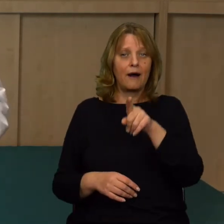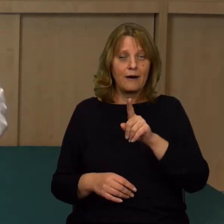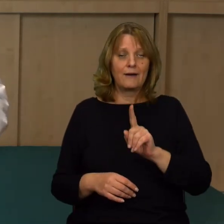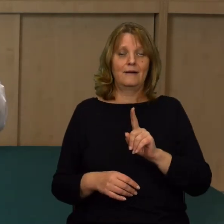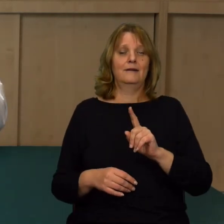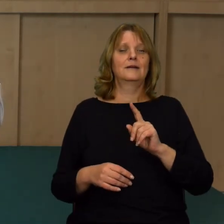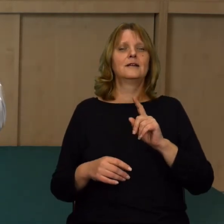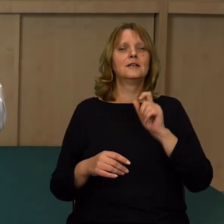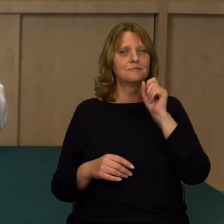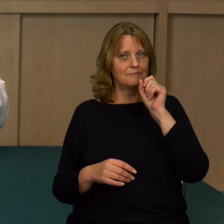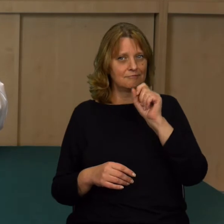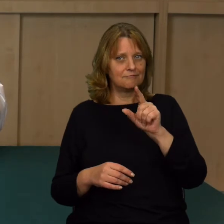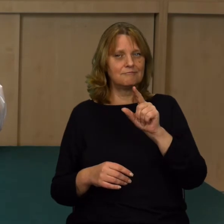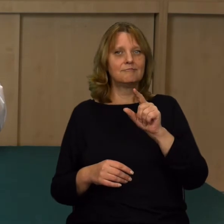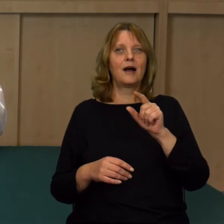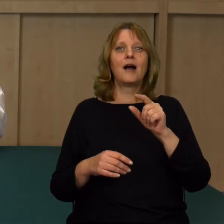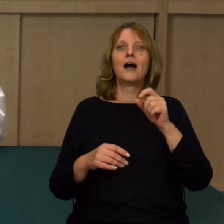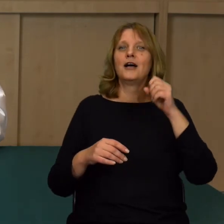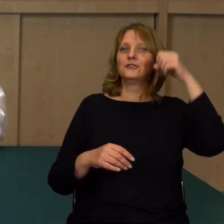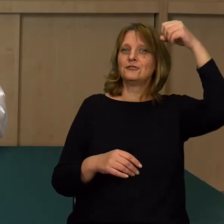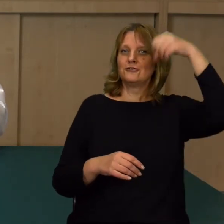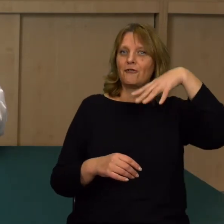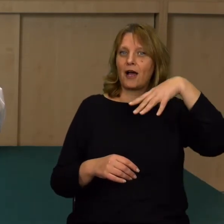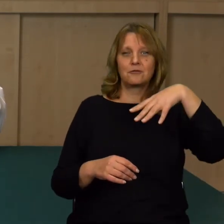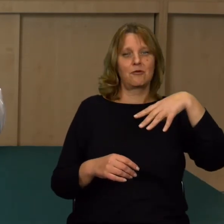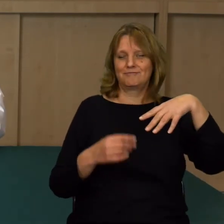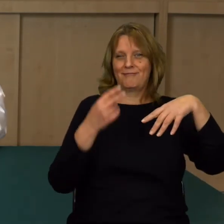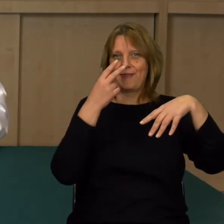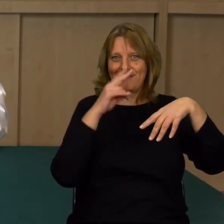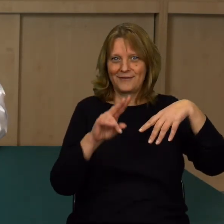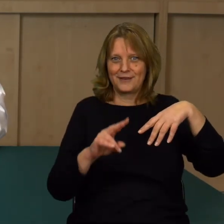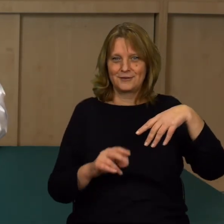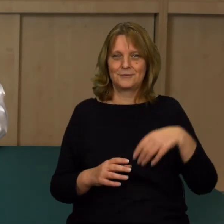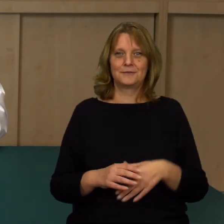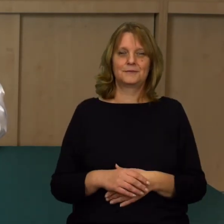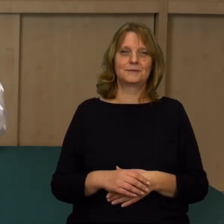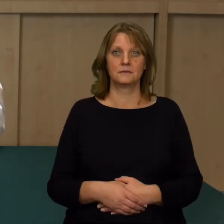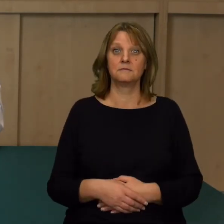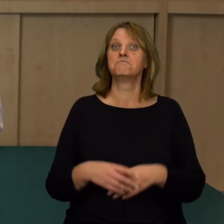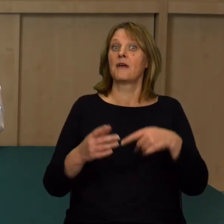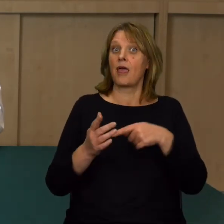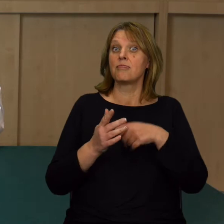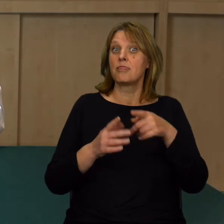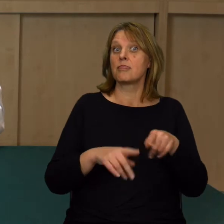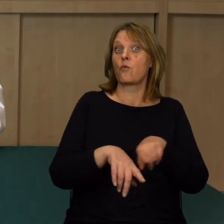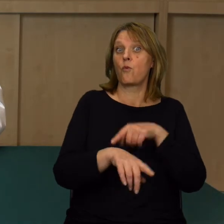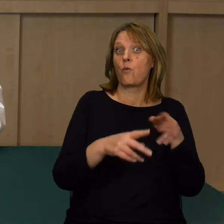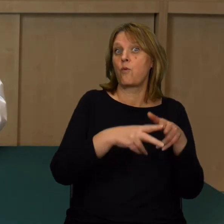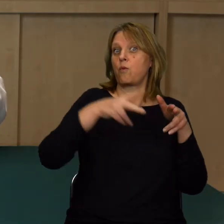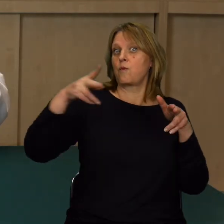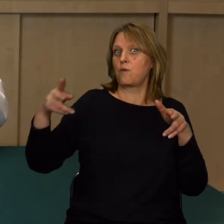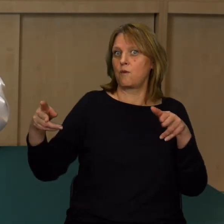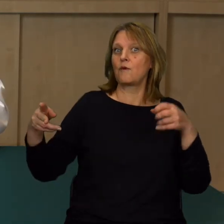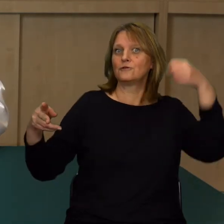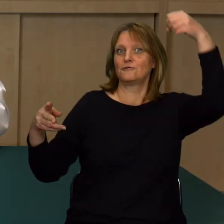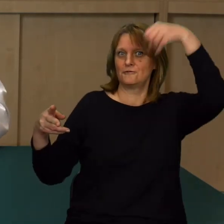moi drodzy, są długości światła, których my nie jesteśmy w stanie dostrzec. I w takiej długości światła